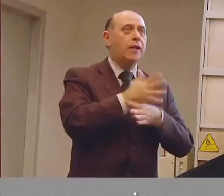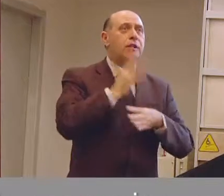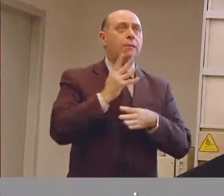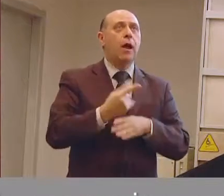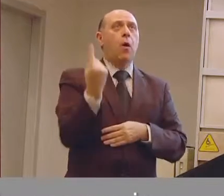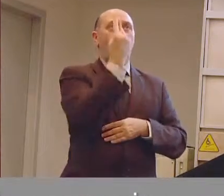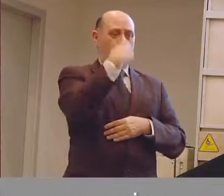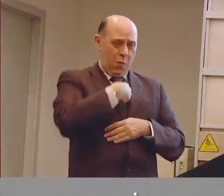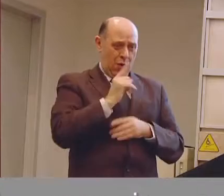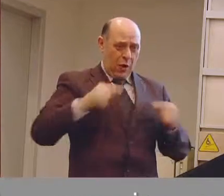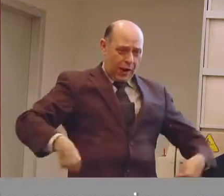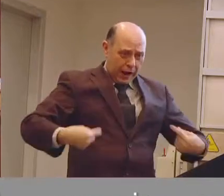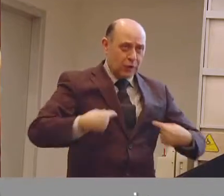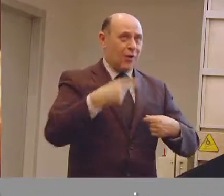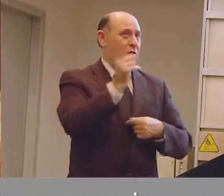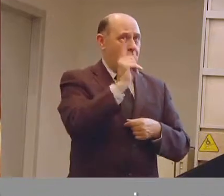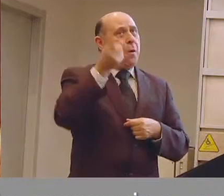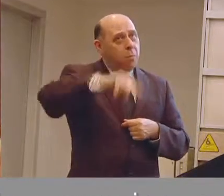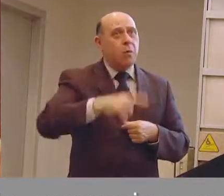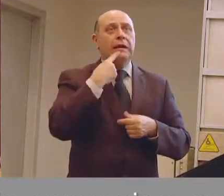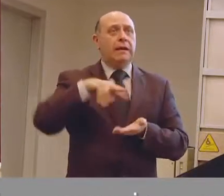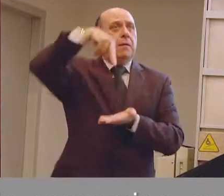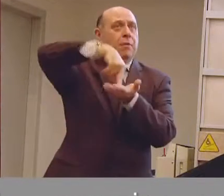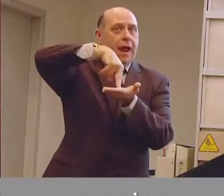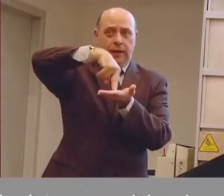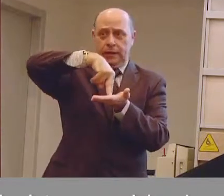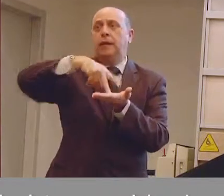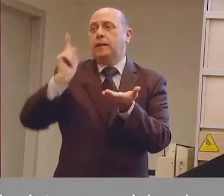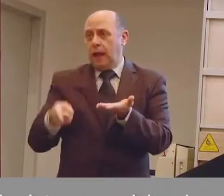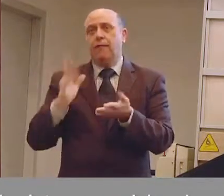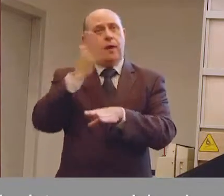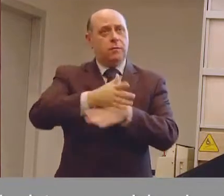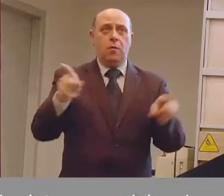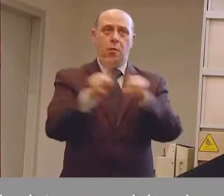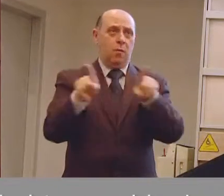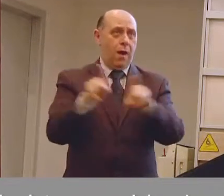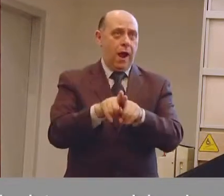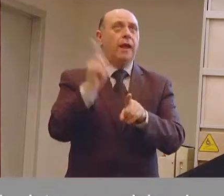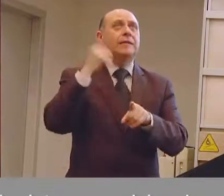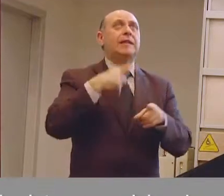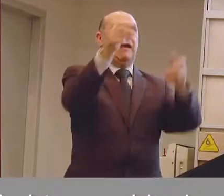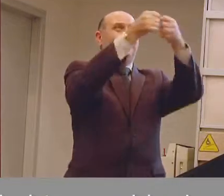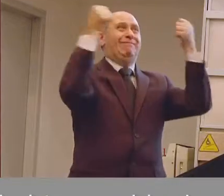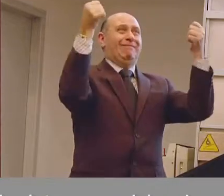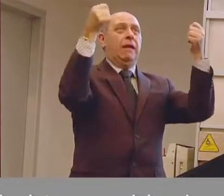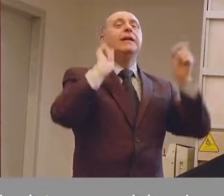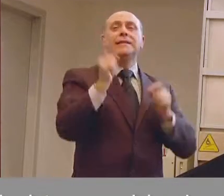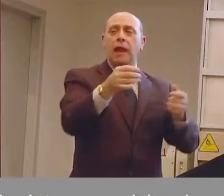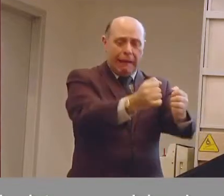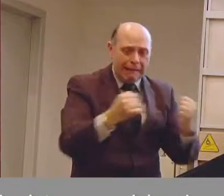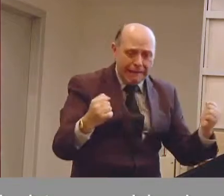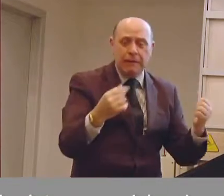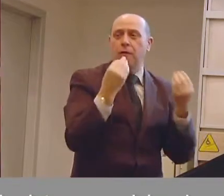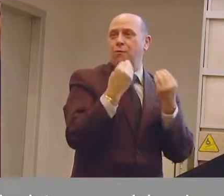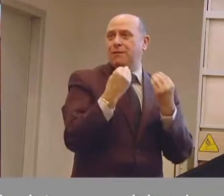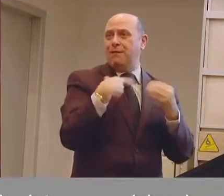persona che è seduta in carrozzina ma per la persona che si trova in piedi e che quindi chiaramente non può avere un pensile troppo basso perché altrimenti si troverrebbe in difficoltà